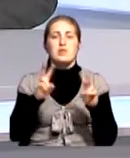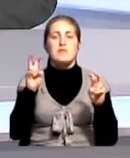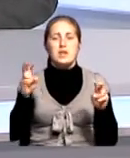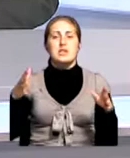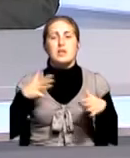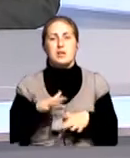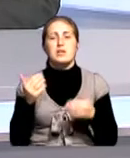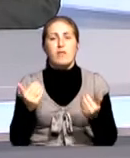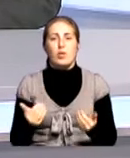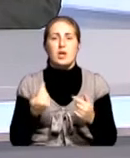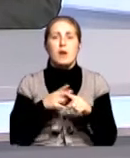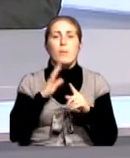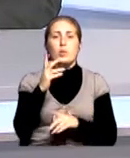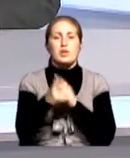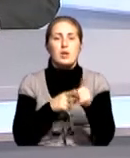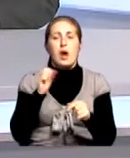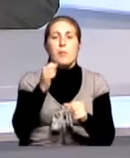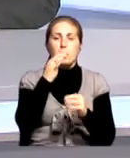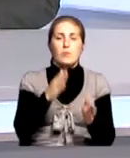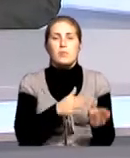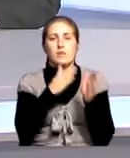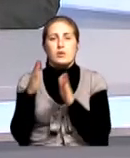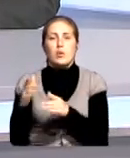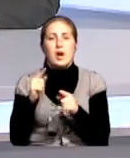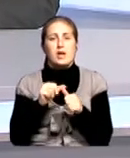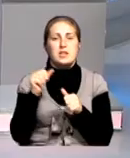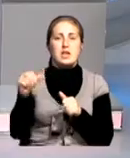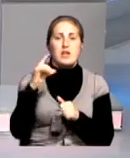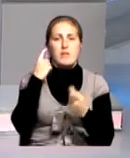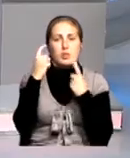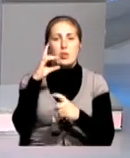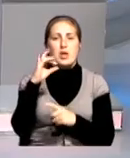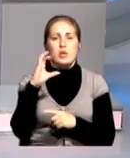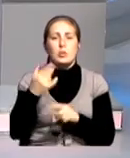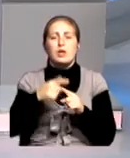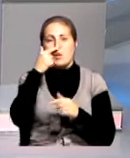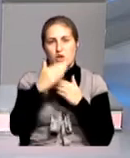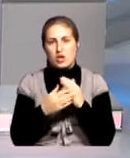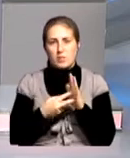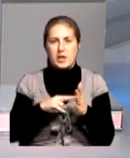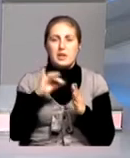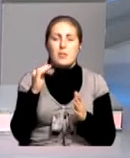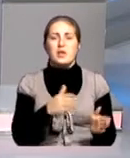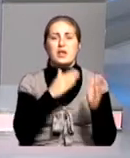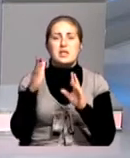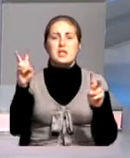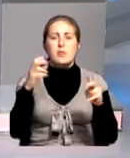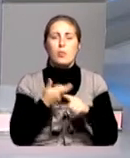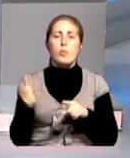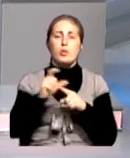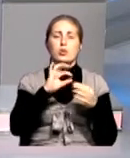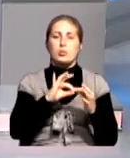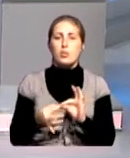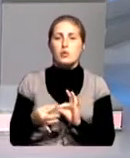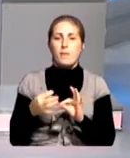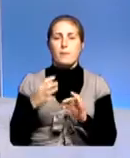ближайшее время он будет трансформирован, а затем переведен в отдельный информационный ресурс. Вот это ближайшие планы. И вот переходя к темам более сложным в